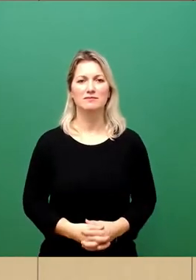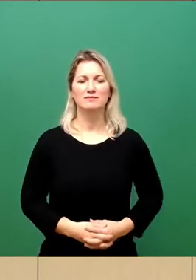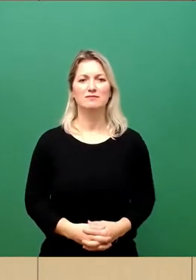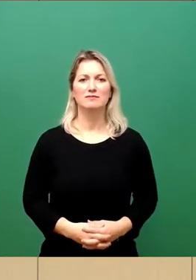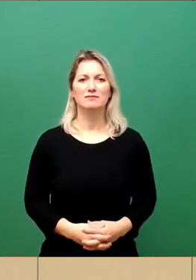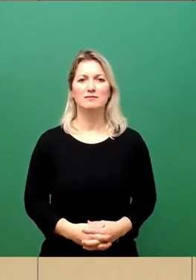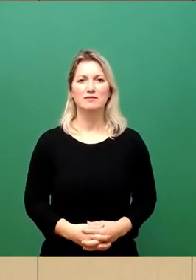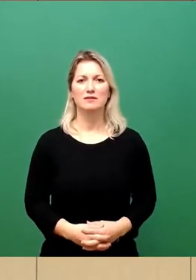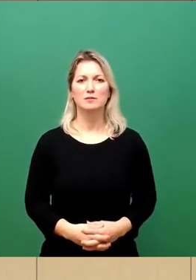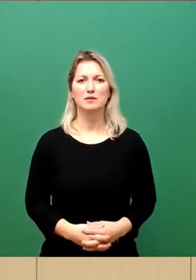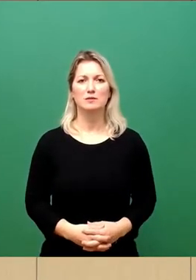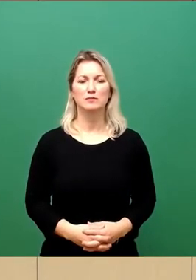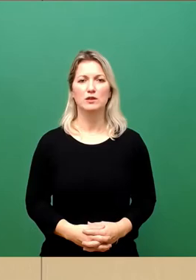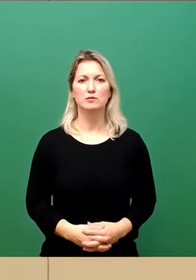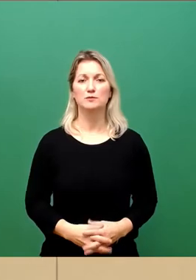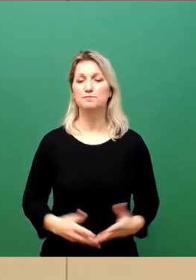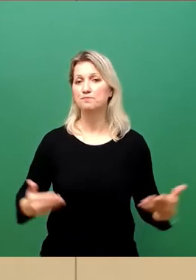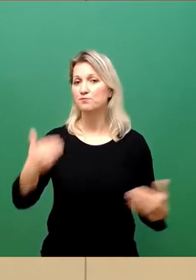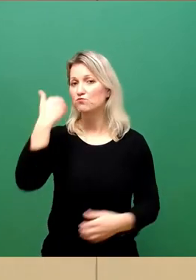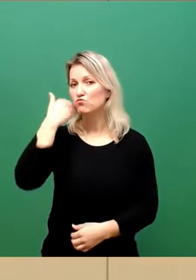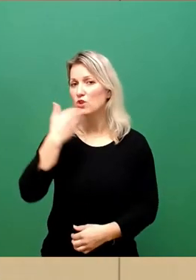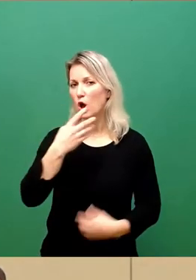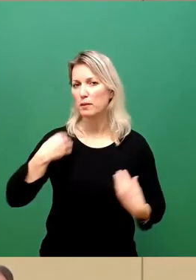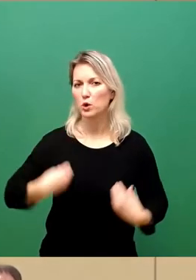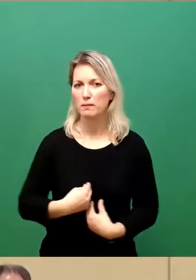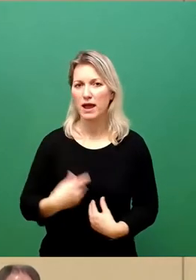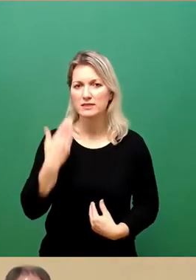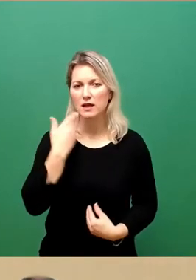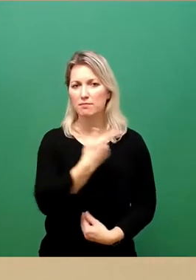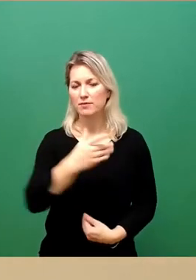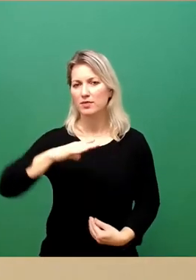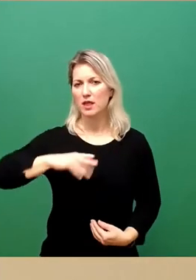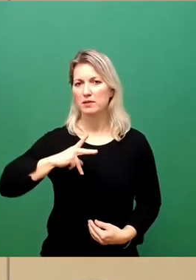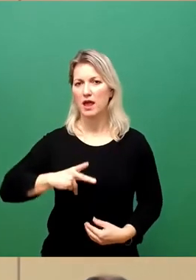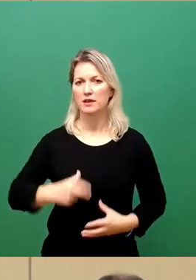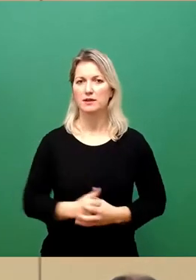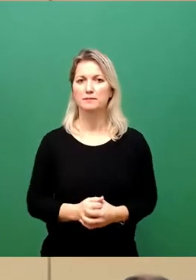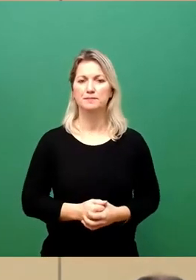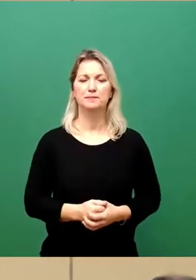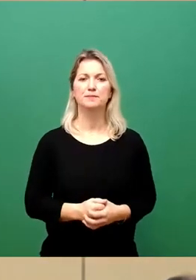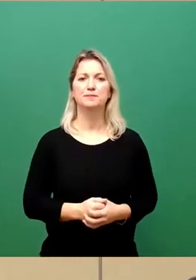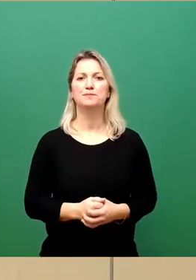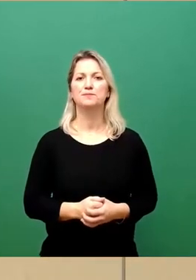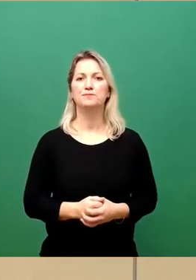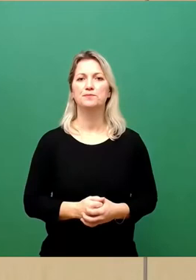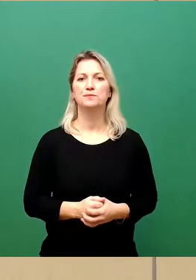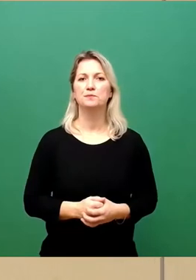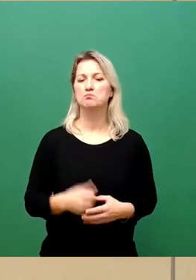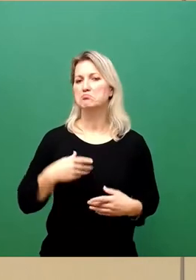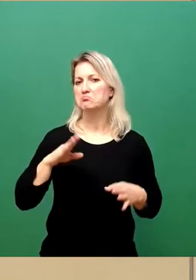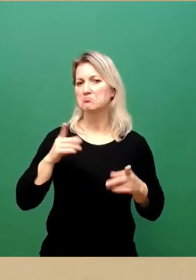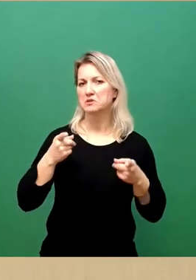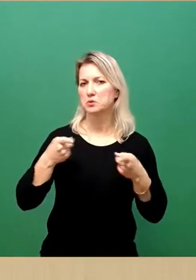Herr Oberbürgermeister, meine Damen und Herren, ich kann mich kurz erwähnen. Zunächst, Herr